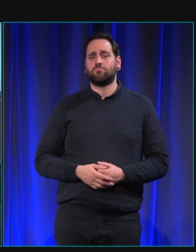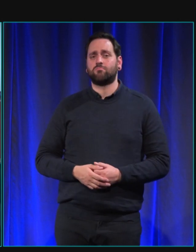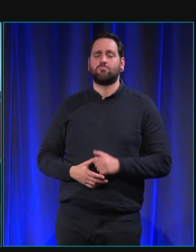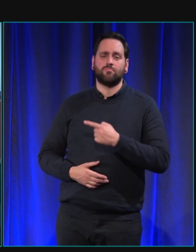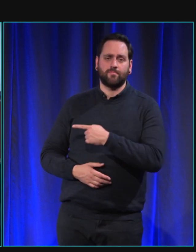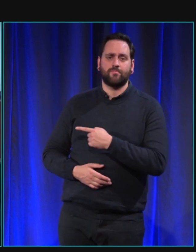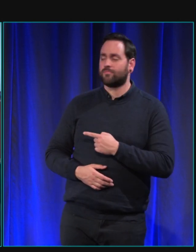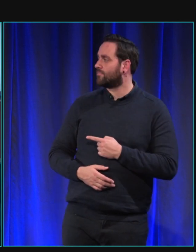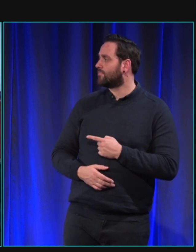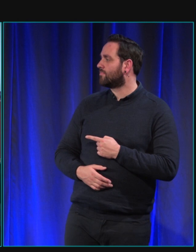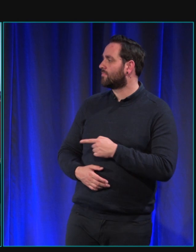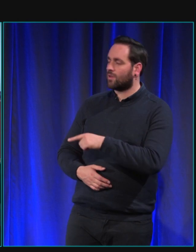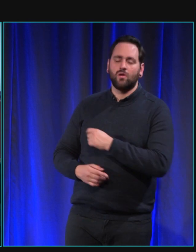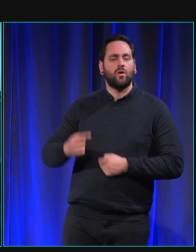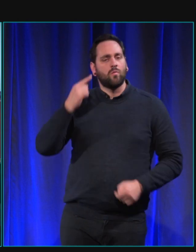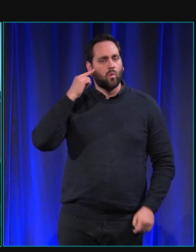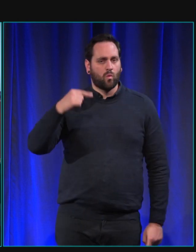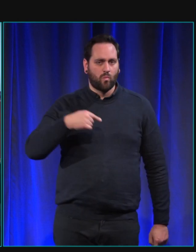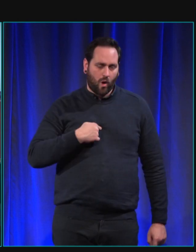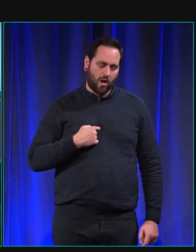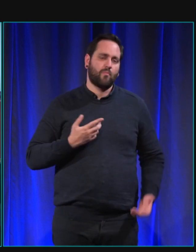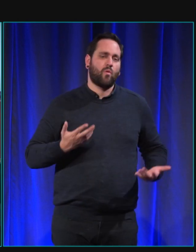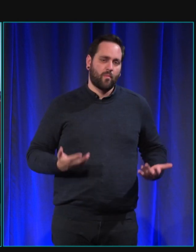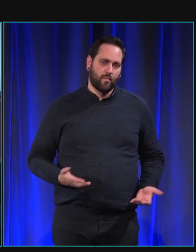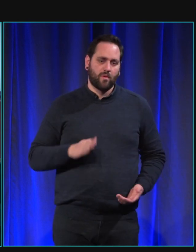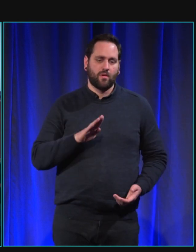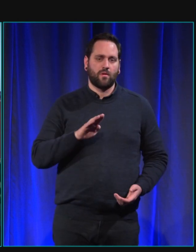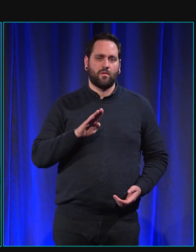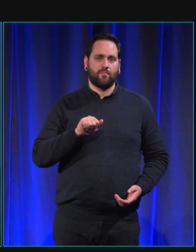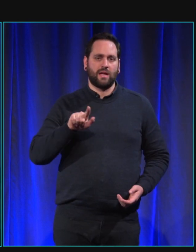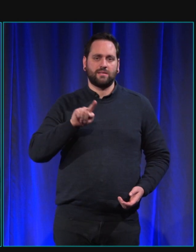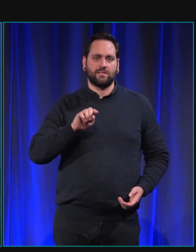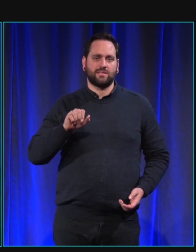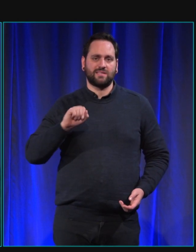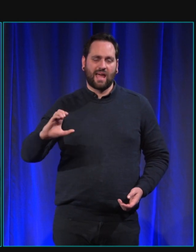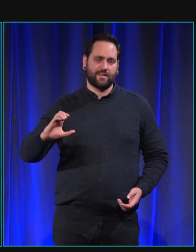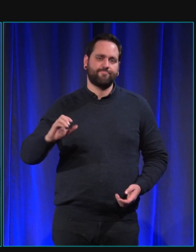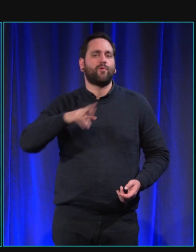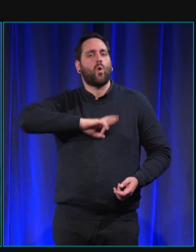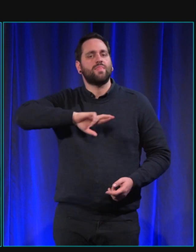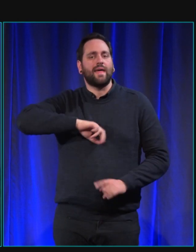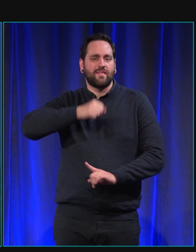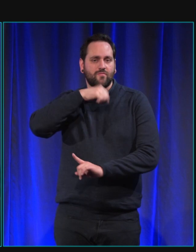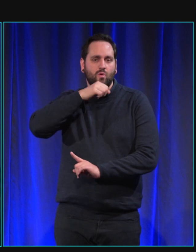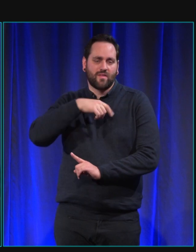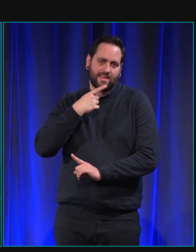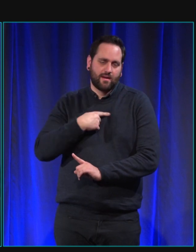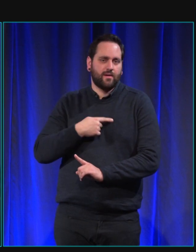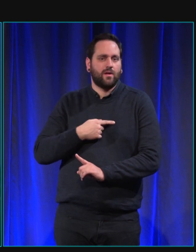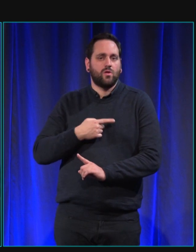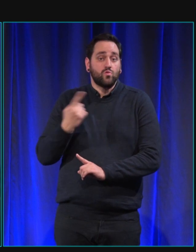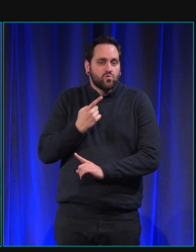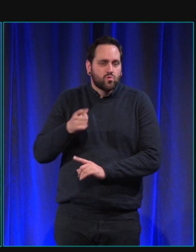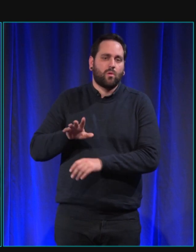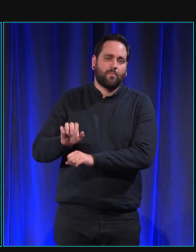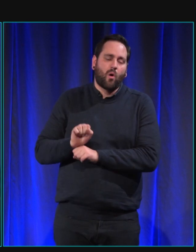pour mon cas Balzac c'est vrai étant retraité je ne pas l'emmener tout le temps quand je suis en manifestation aujourd'hui je l emmené mais des fois je ne'emmène pas